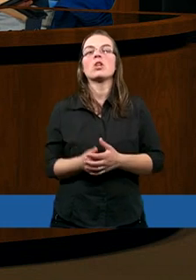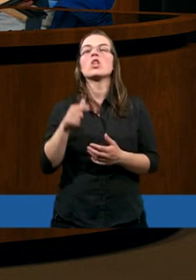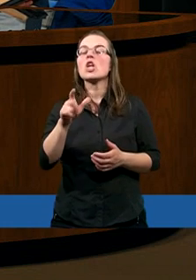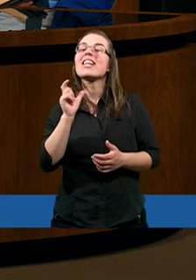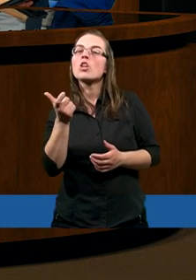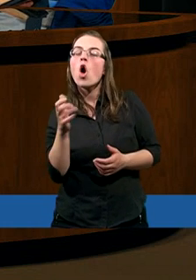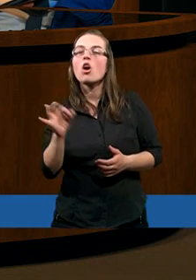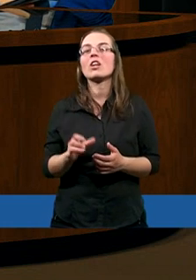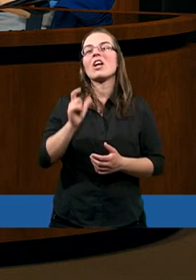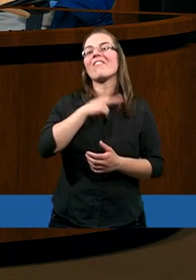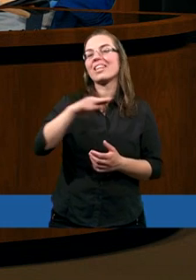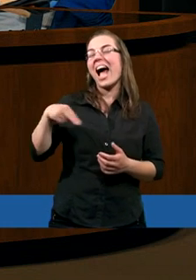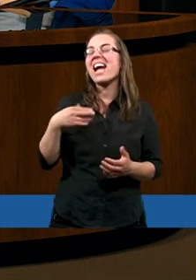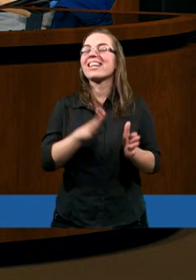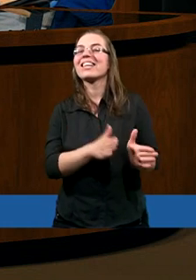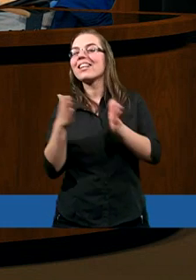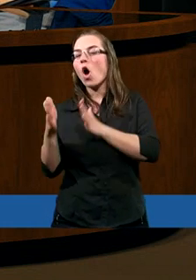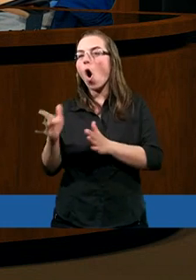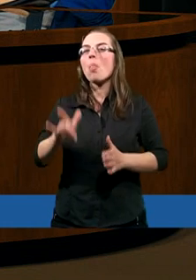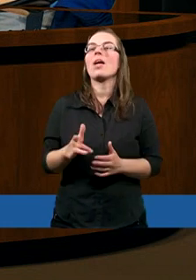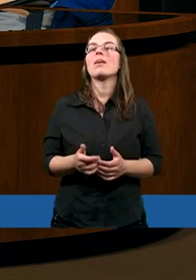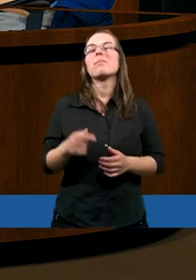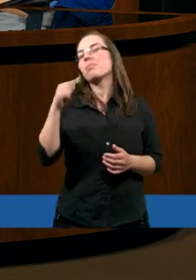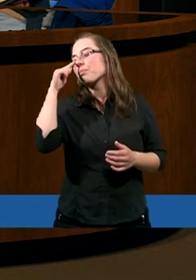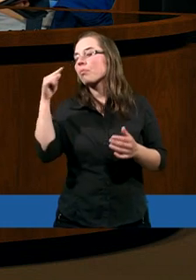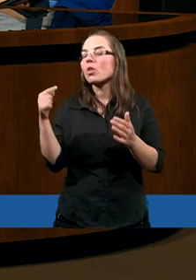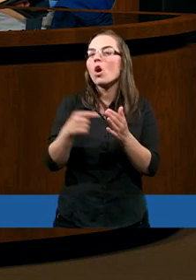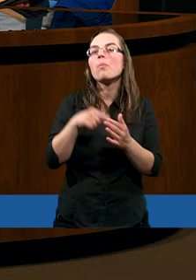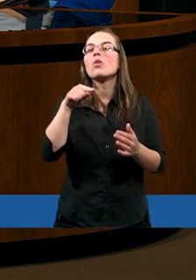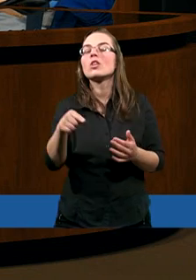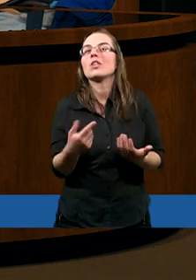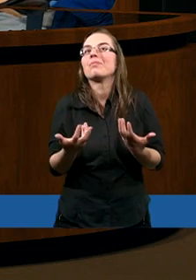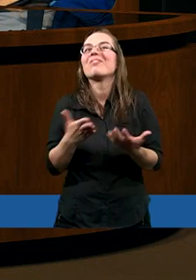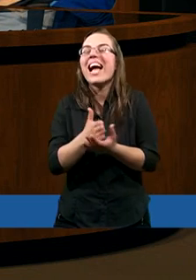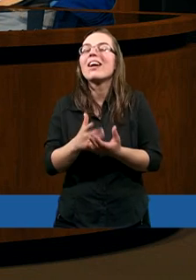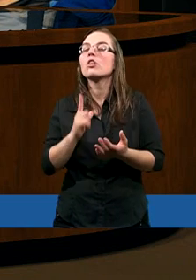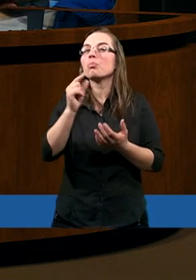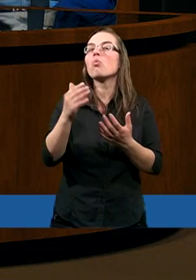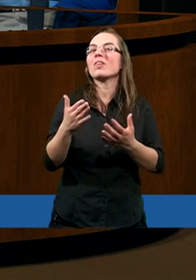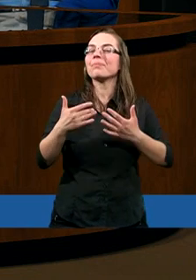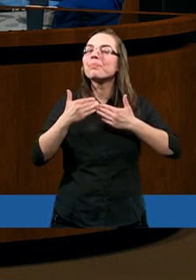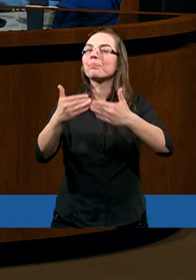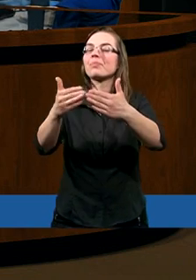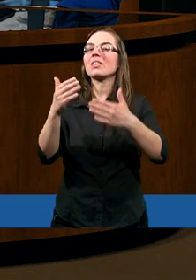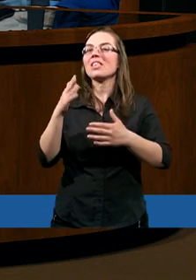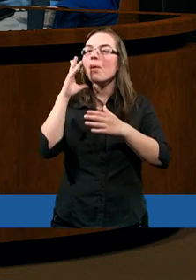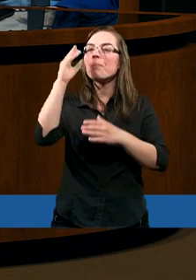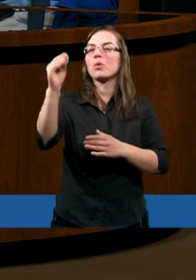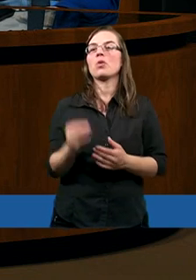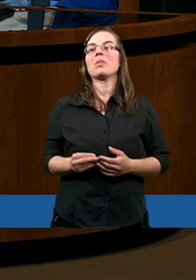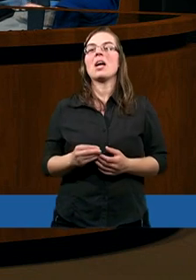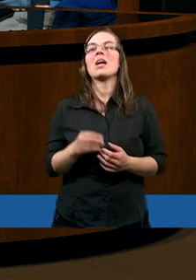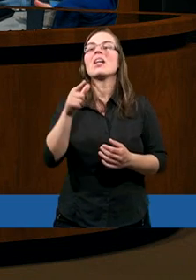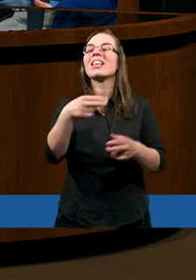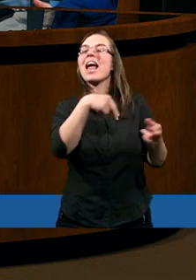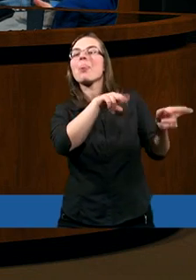coś z naszej strony powinno też za tą wiarą pójść. Tak, ja bym chciał tylko nadmienić, że z